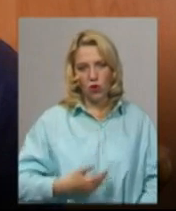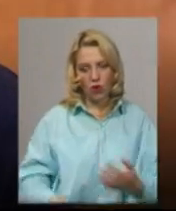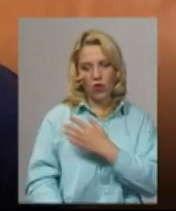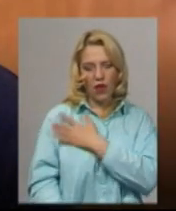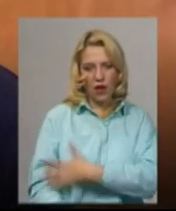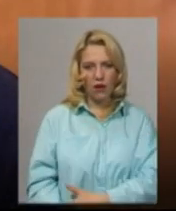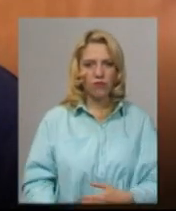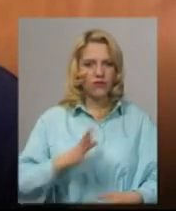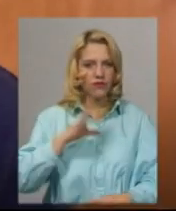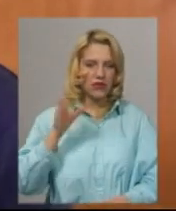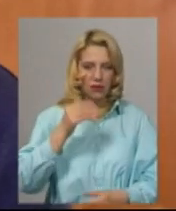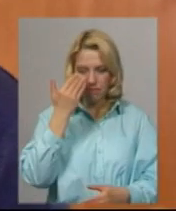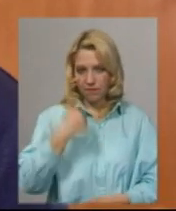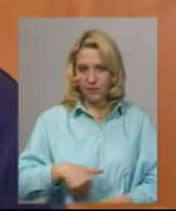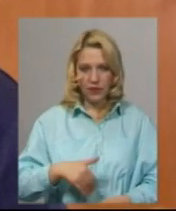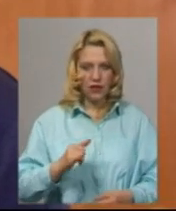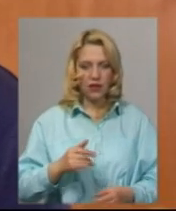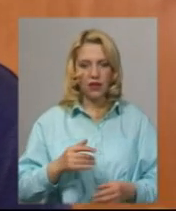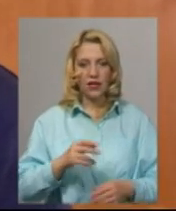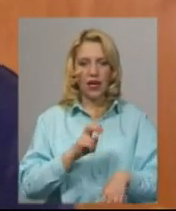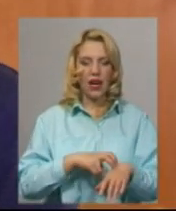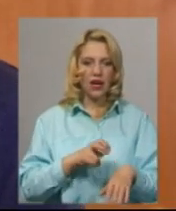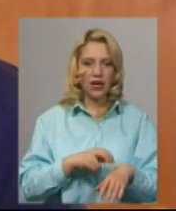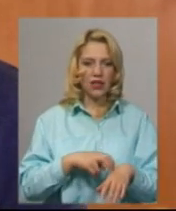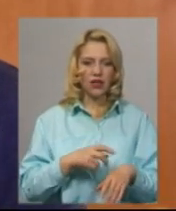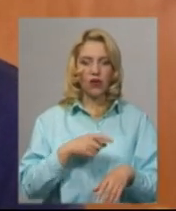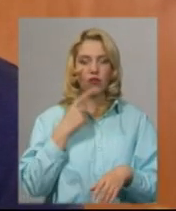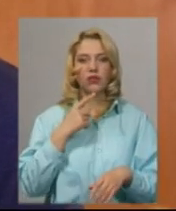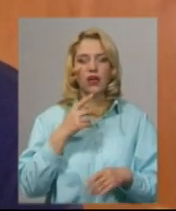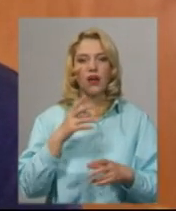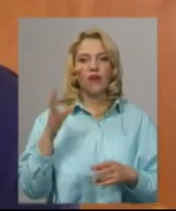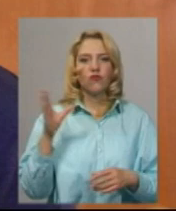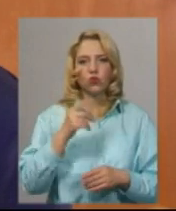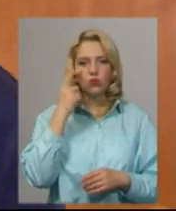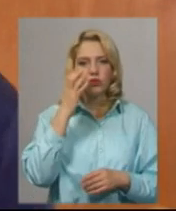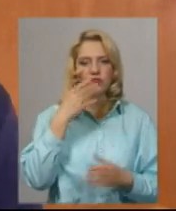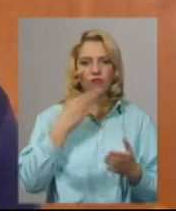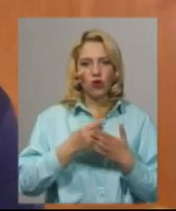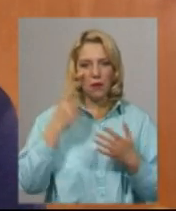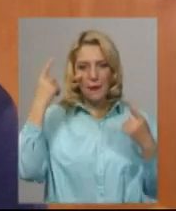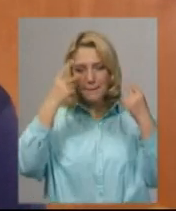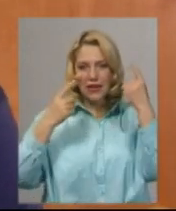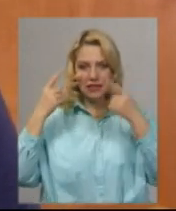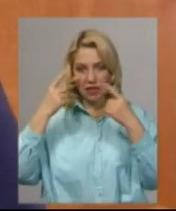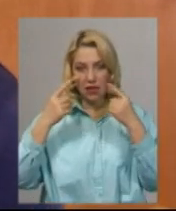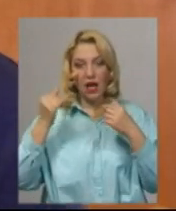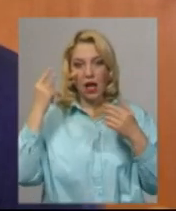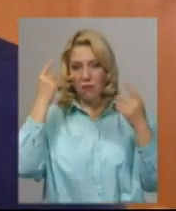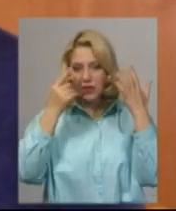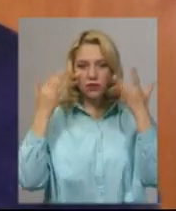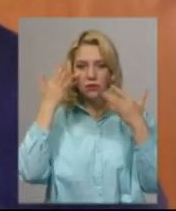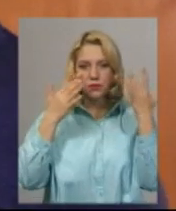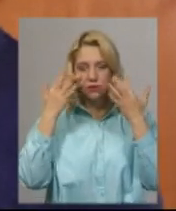працювати. Ще методика є сіле мислі. Мислі має свойство матеріалізуватися, я сілею мислі, і благодаря різьбі по дереву я